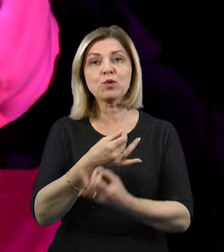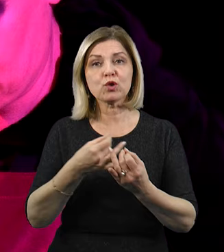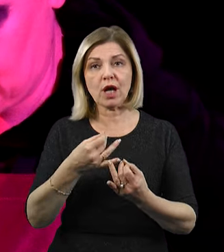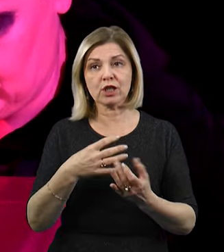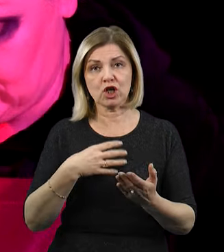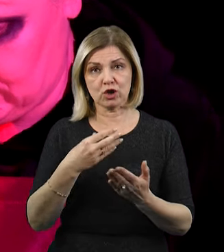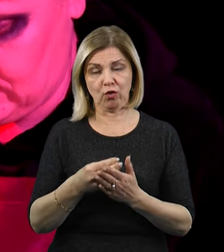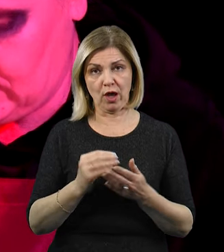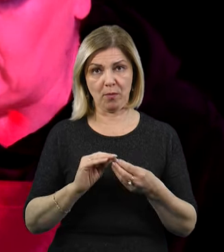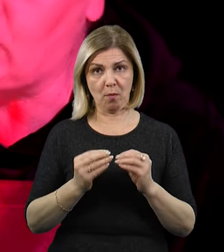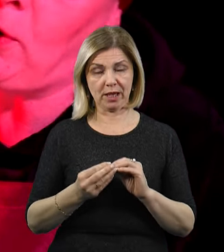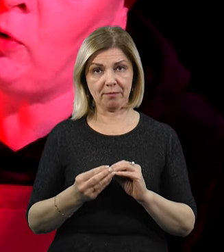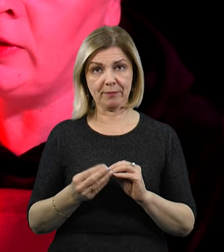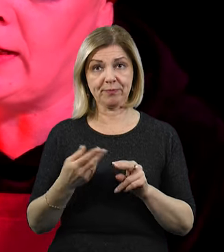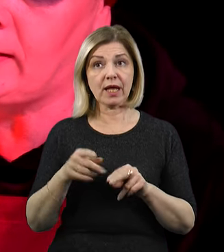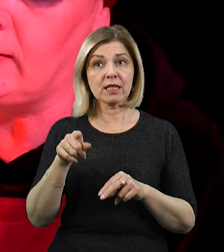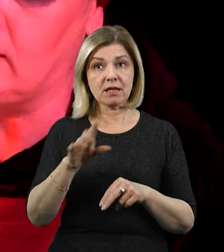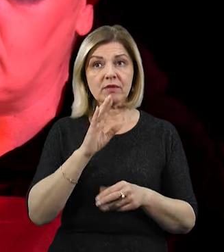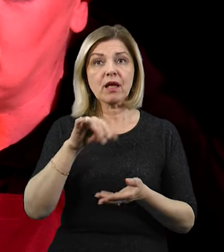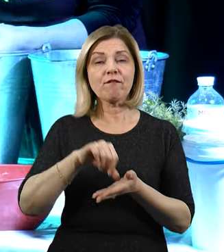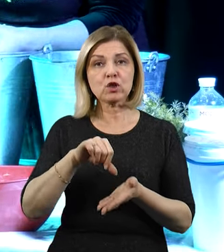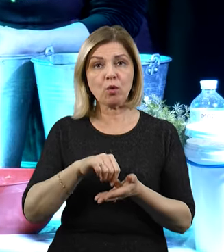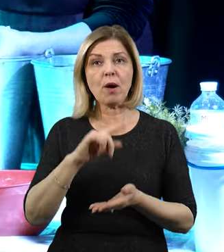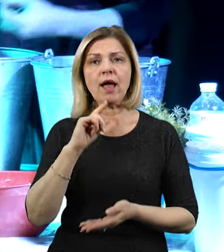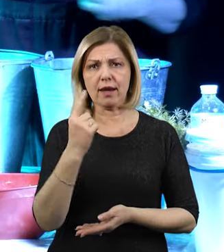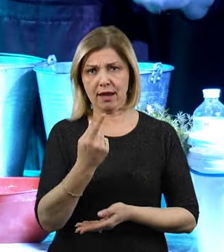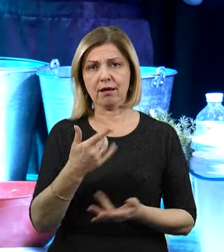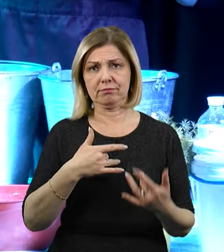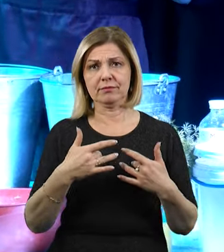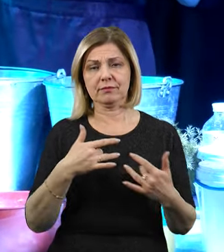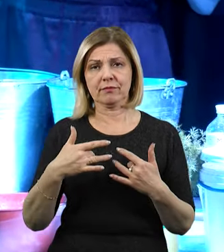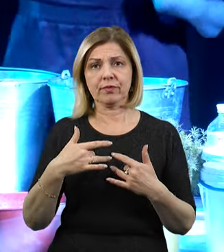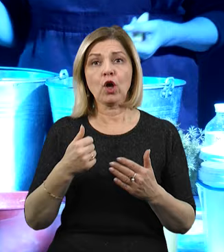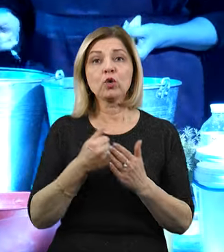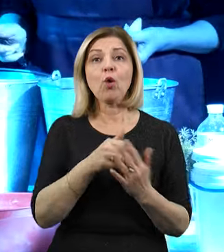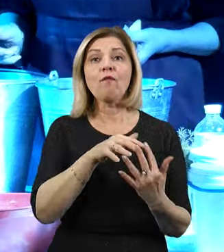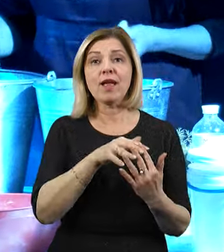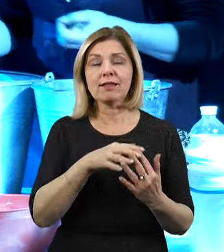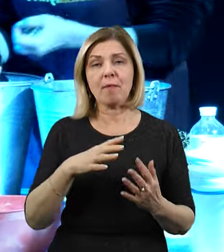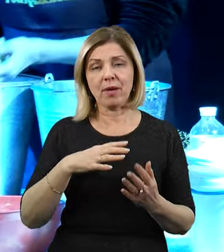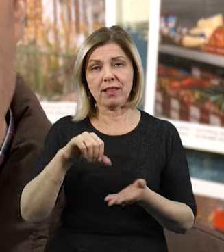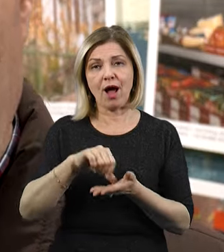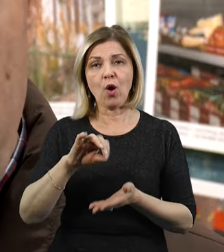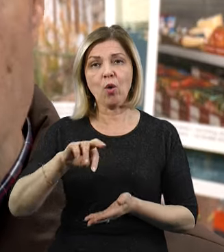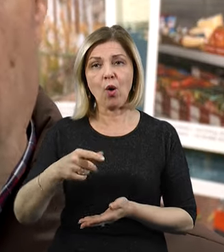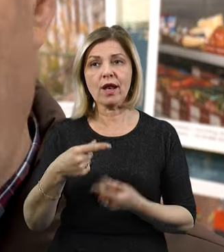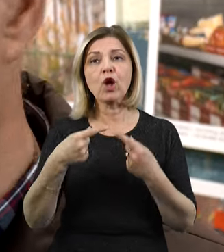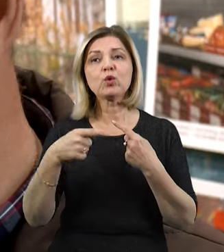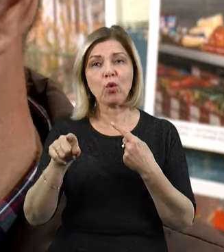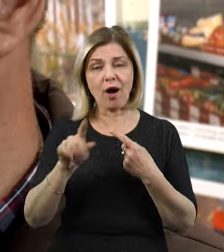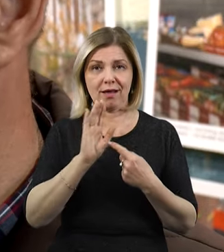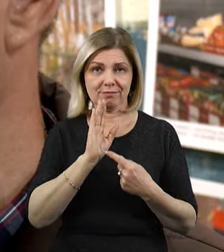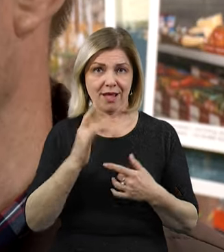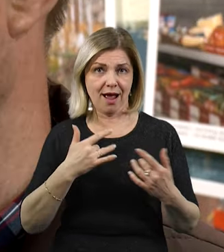В цьому амплуа Ольга Бойцова виступає вже рік. До повномасштабної війни цю роль грала інша актриса, каже директор Херсонського